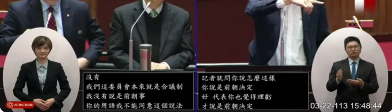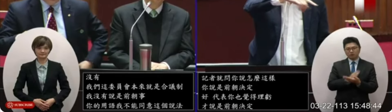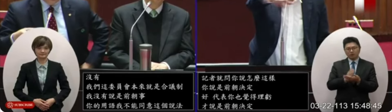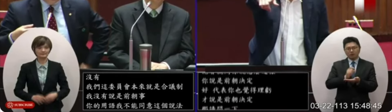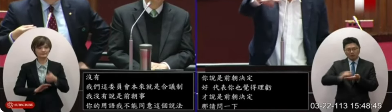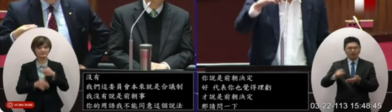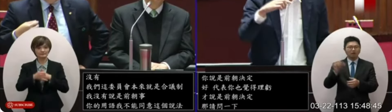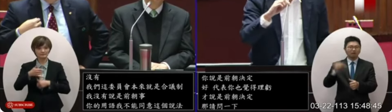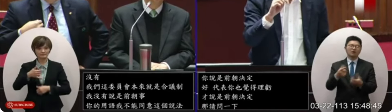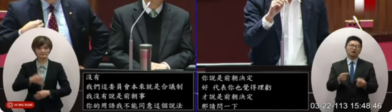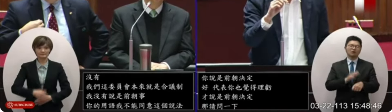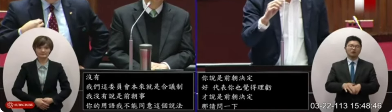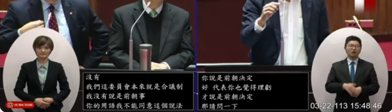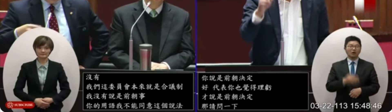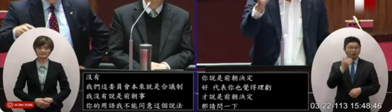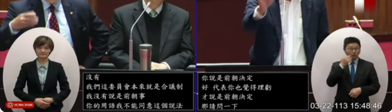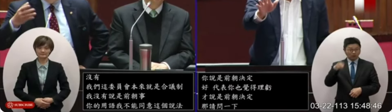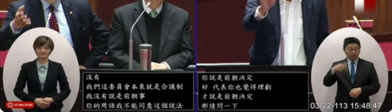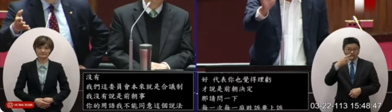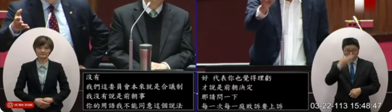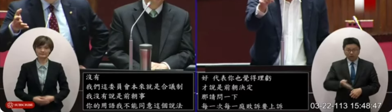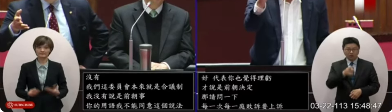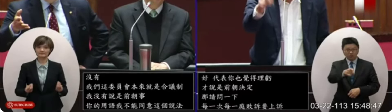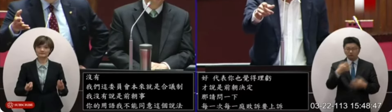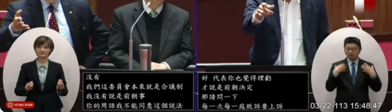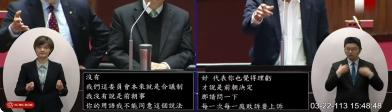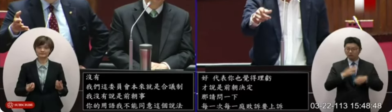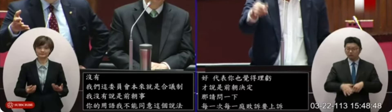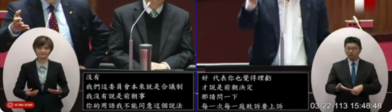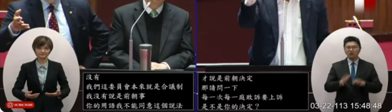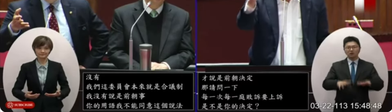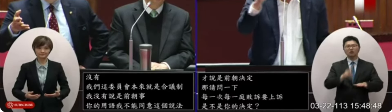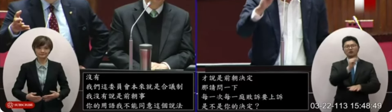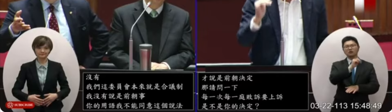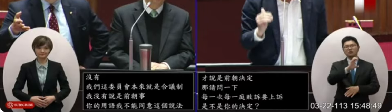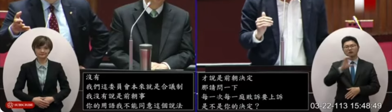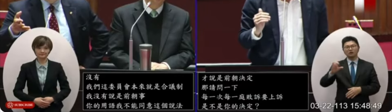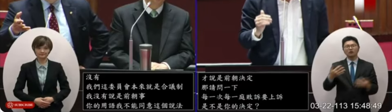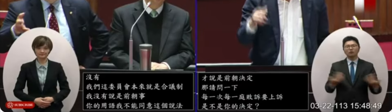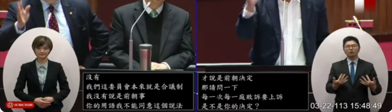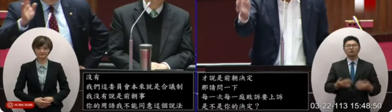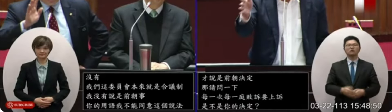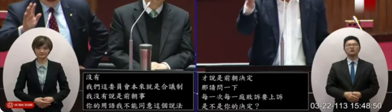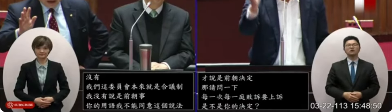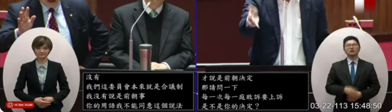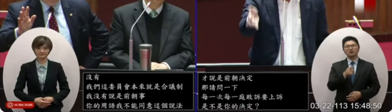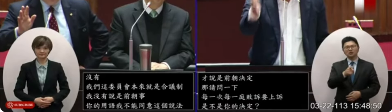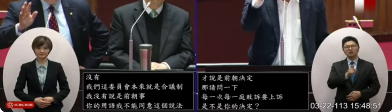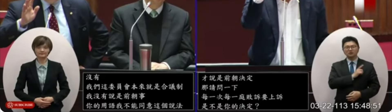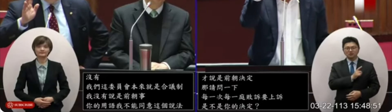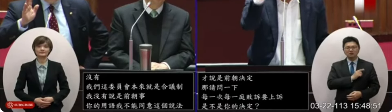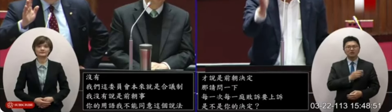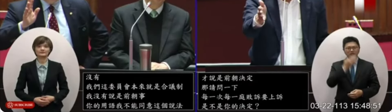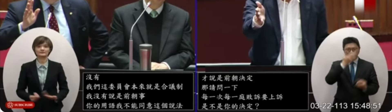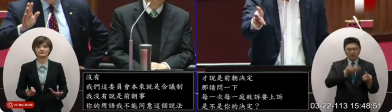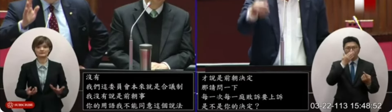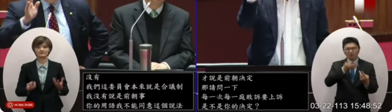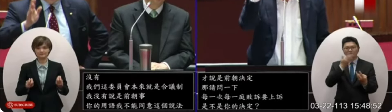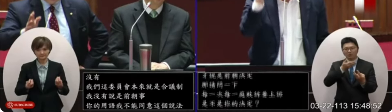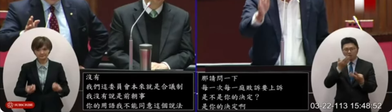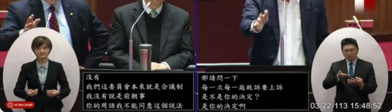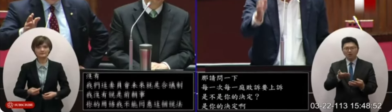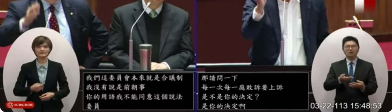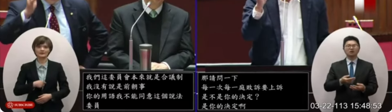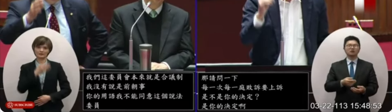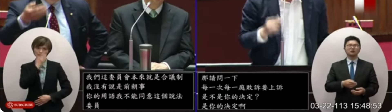如果到時候輸的話你要不要負責不是現在NCC的問題是說你們一直在凹明明就是每次一直輸一直